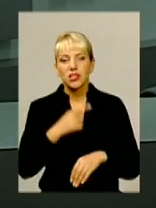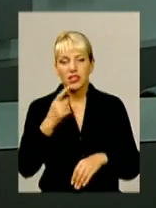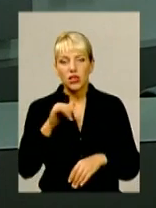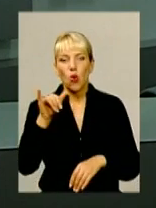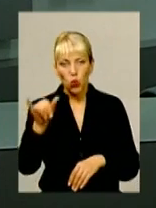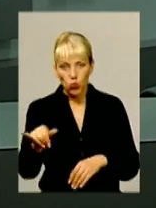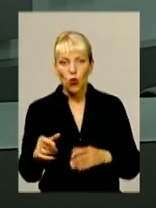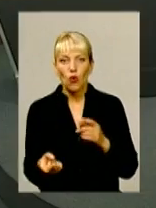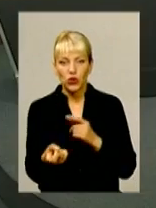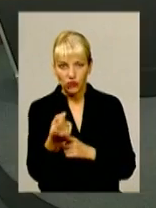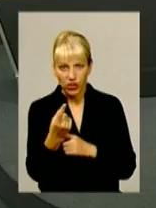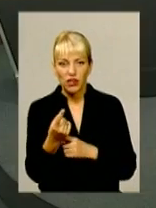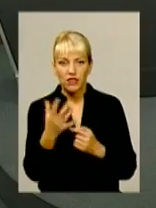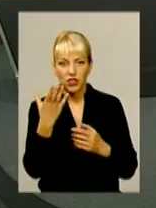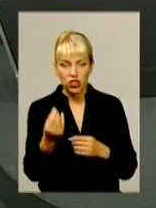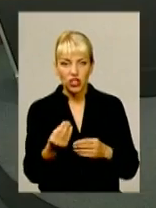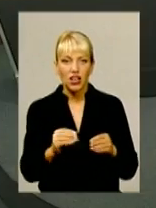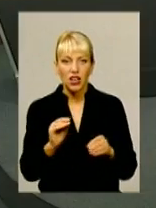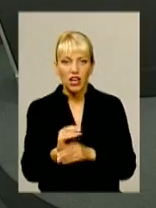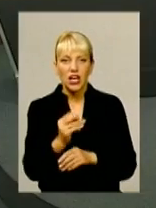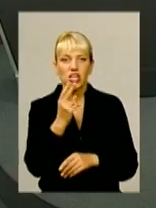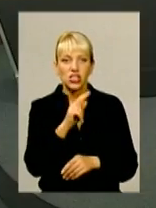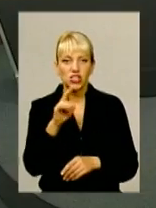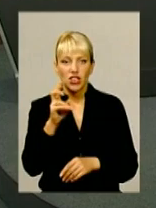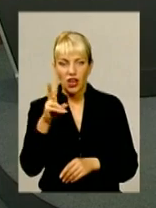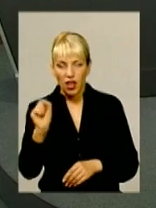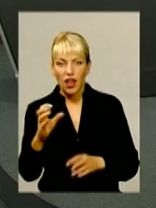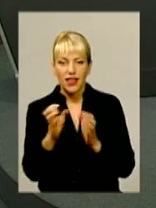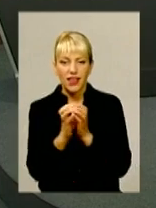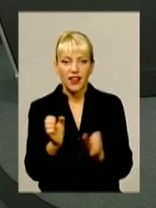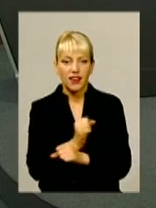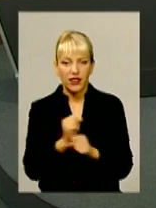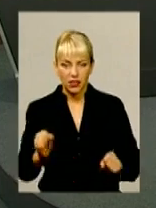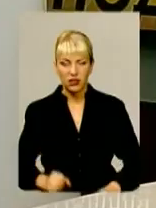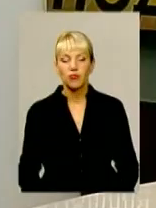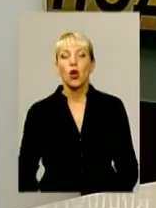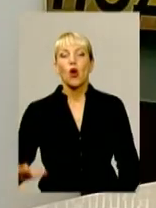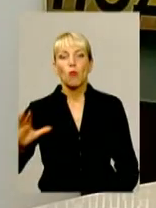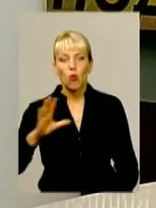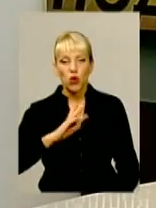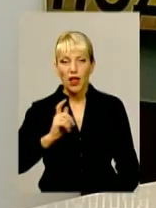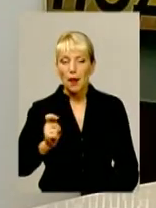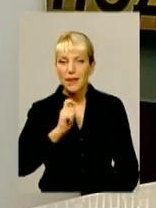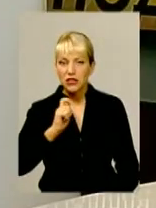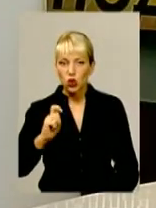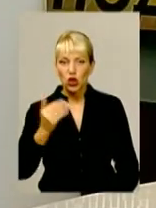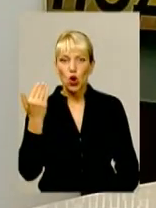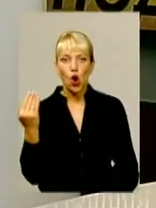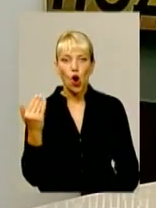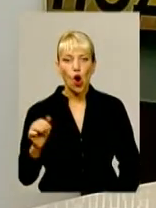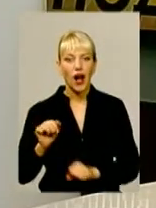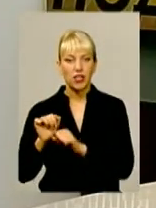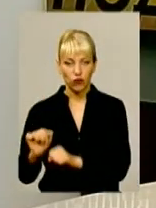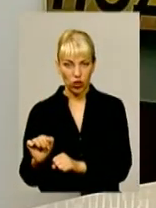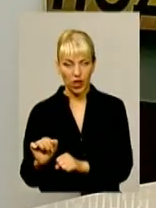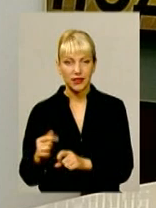одну гранату? Цього ніхто не знає. Була публічною прес-конференція його адвоката, теж Свободівця, одного з